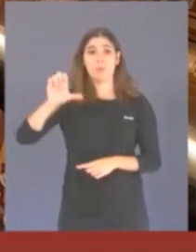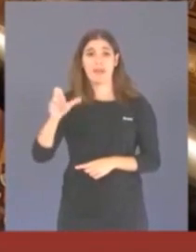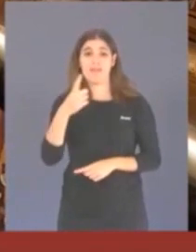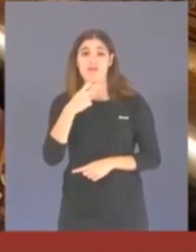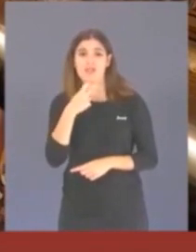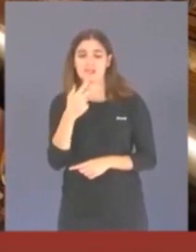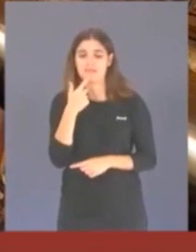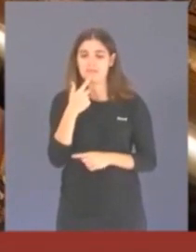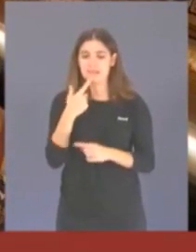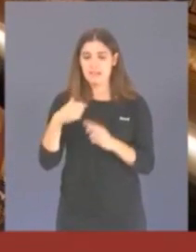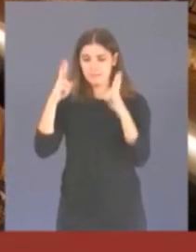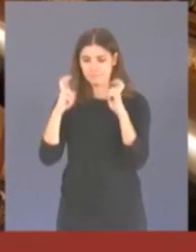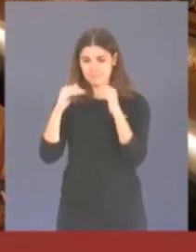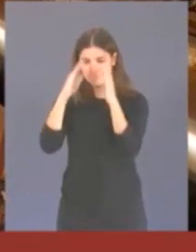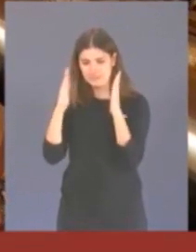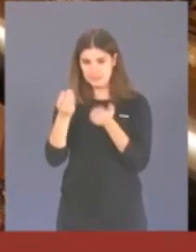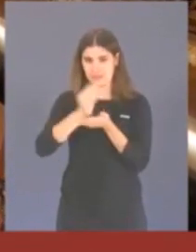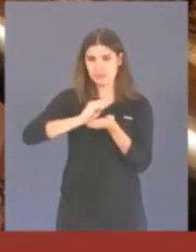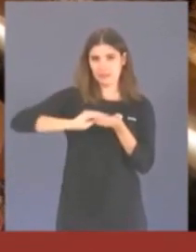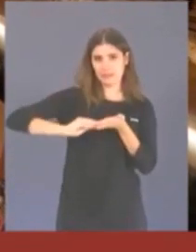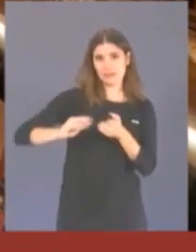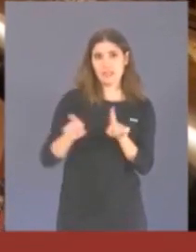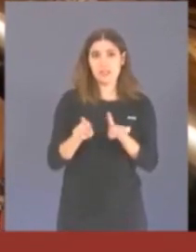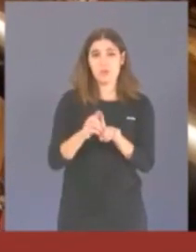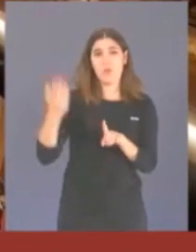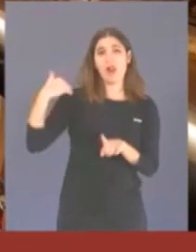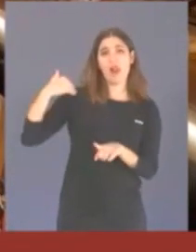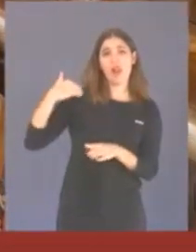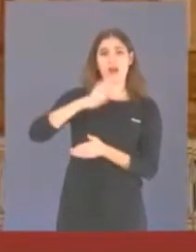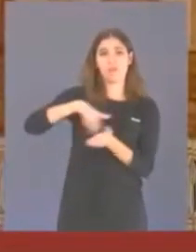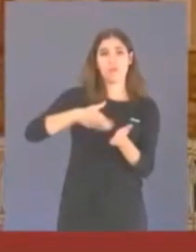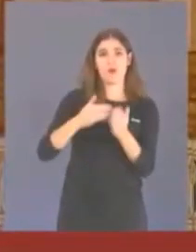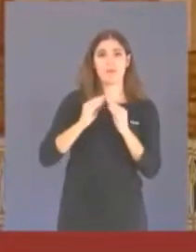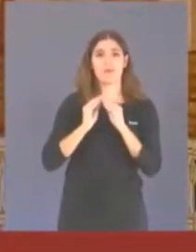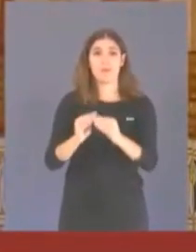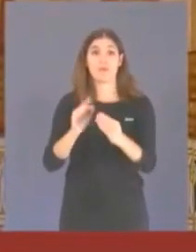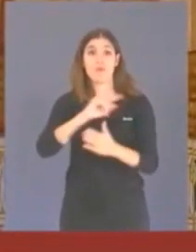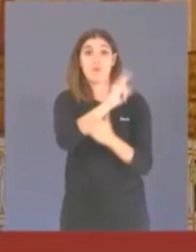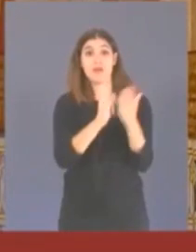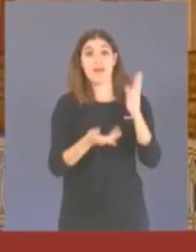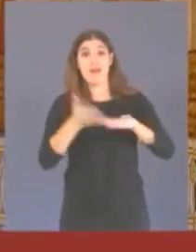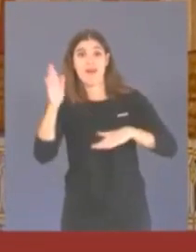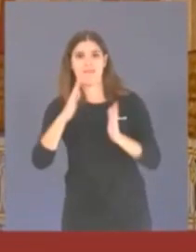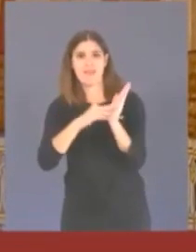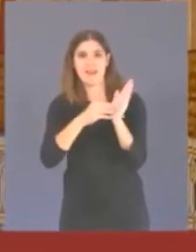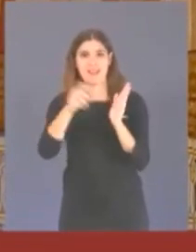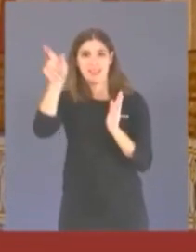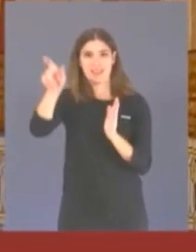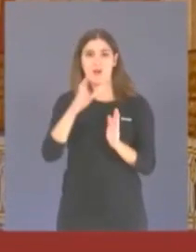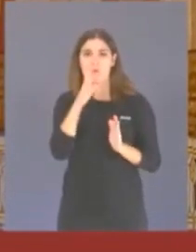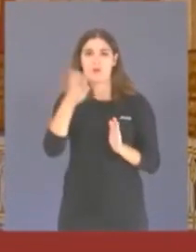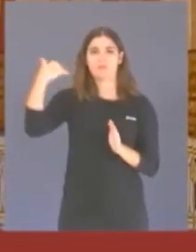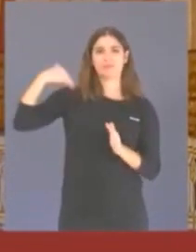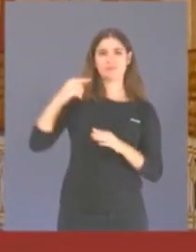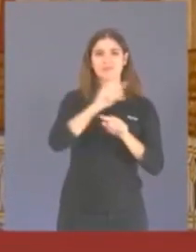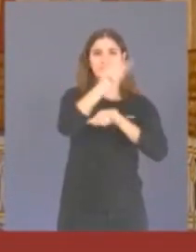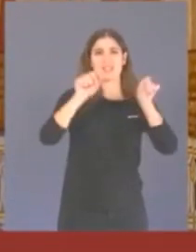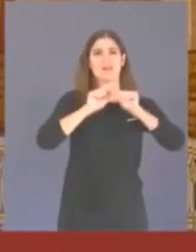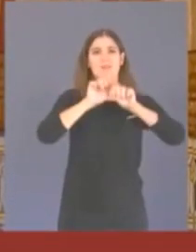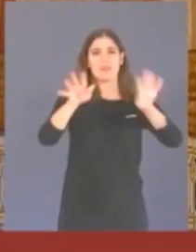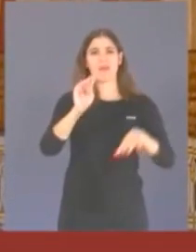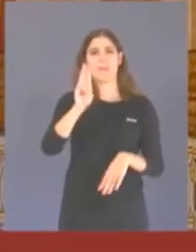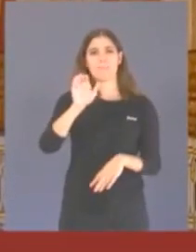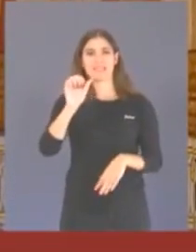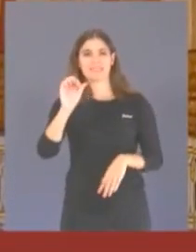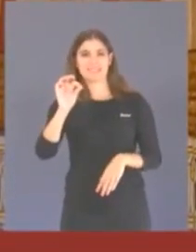a escriure l'Espill durant el seu confinament a Cayosa d'en Sarrià. Fugia de València perquè havia arribat la pesta i, segons